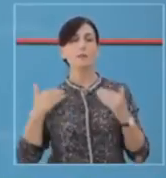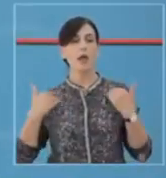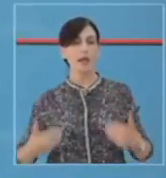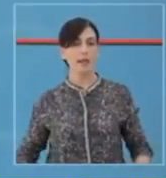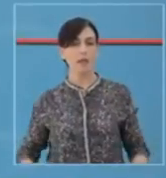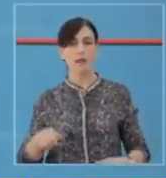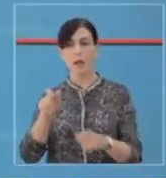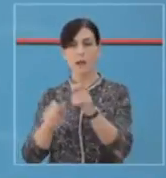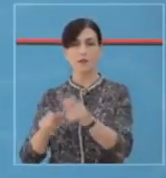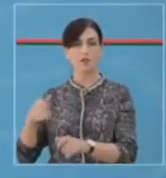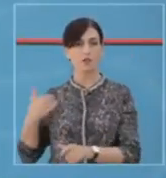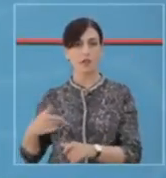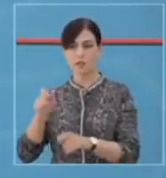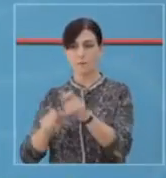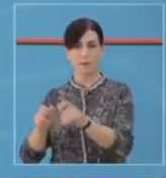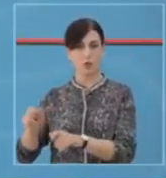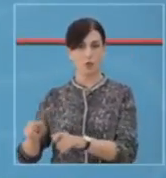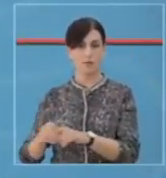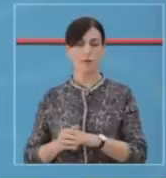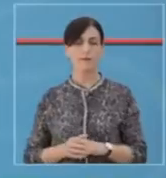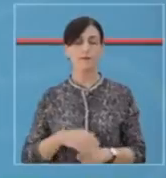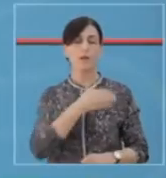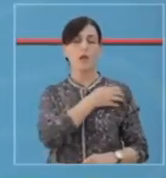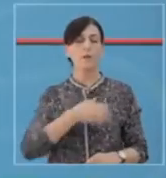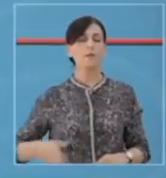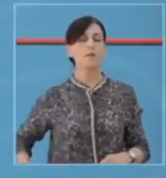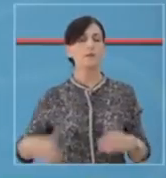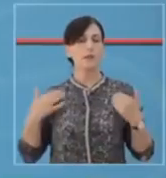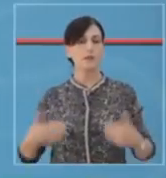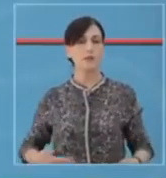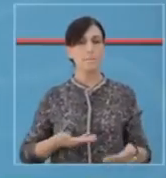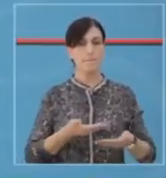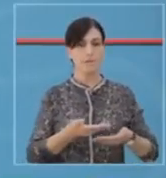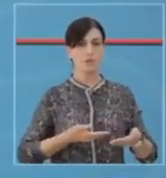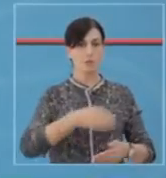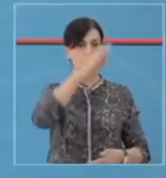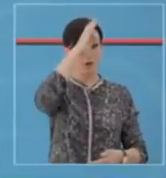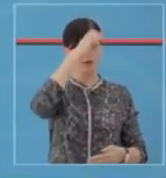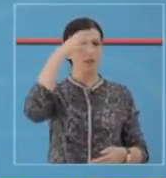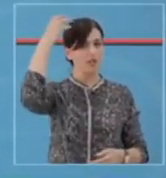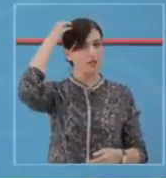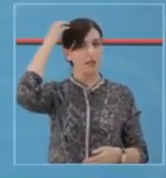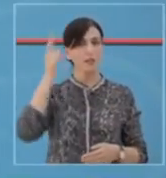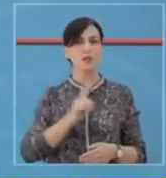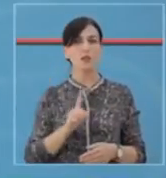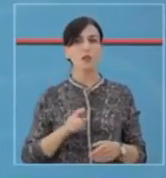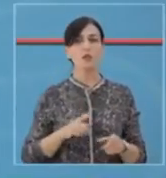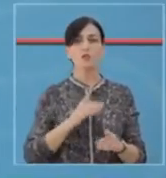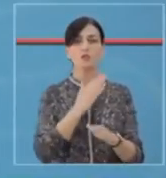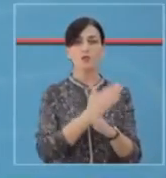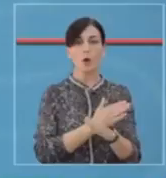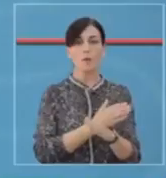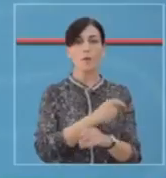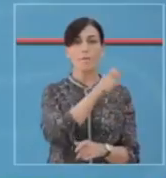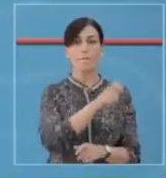jetën dhe shëndetin e të tjerve. Ministria e shëndetsis dhe mbrotje sociale, po bashkëpunon me policinë e shtetit për të mos lejuar asë një person